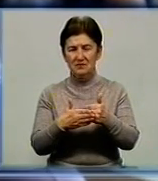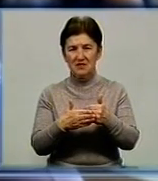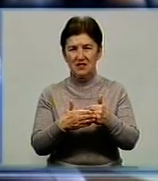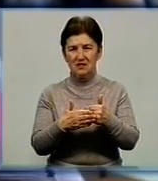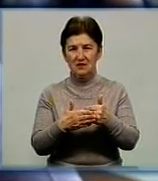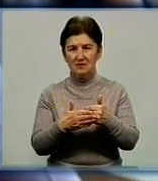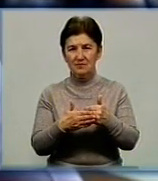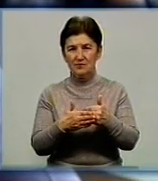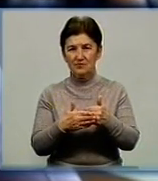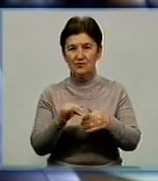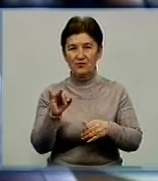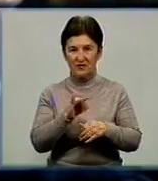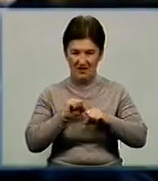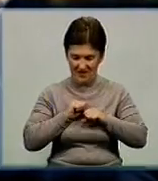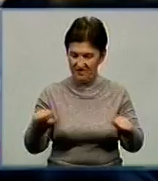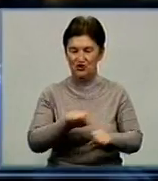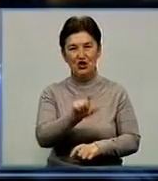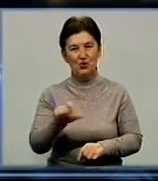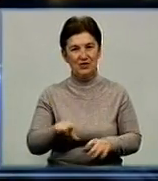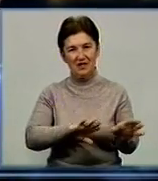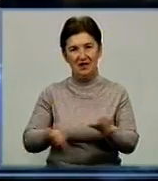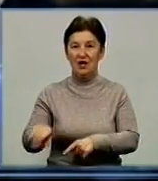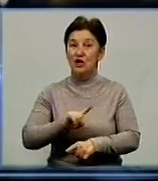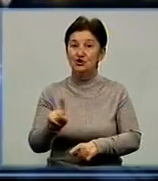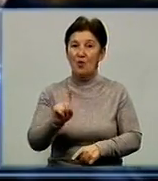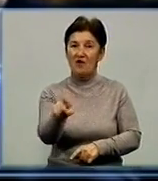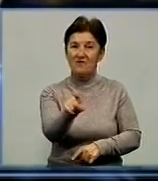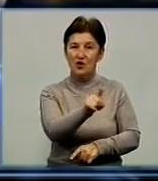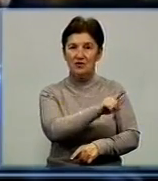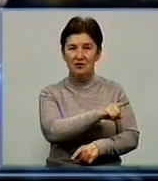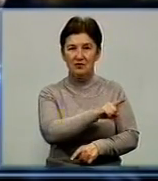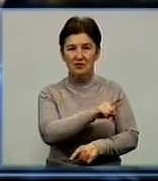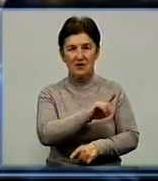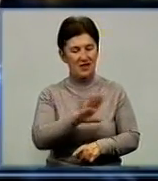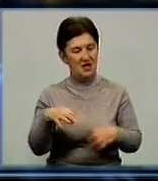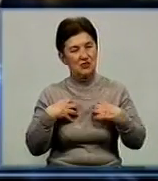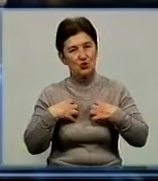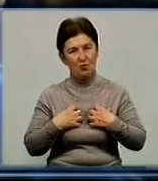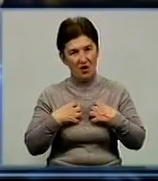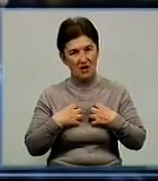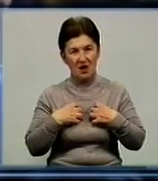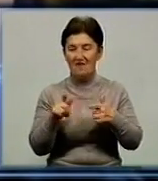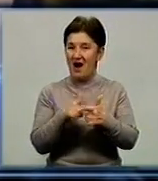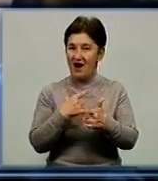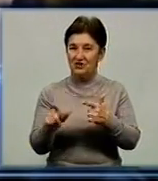відважні люди. Щоб вони не сумували, адже